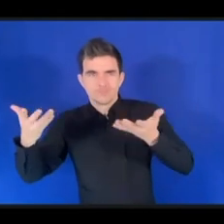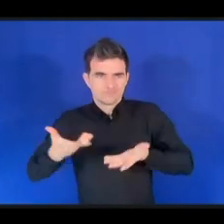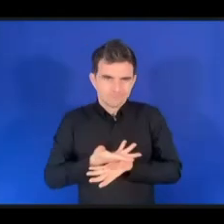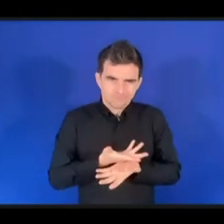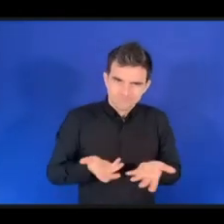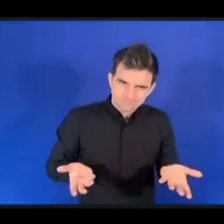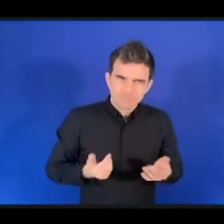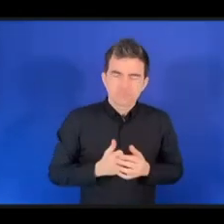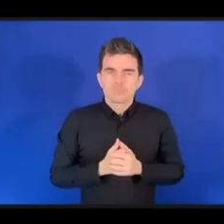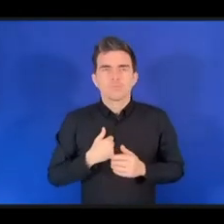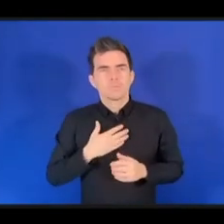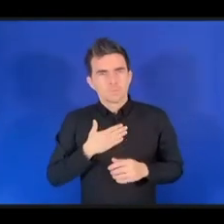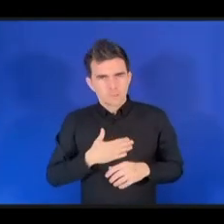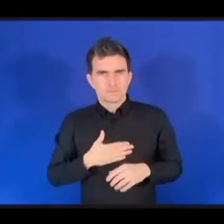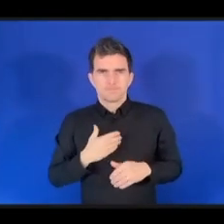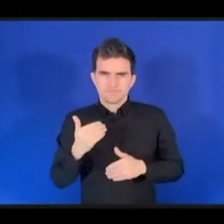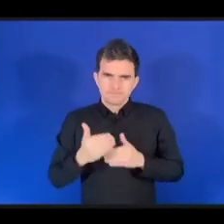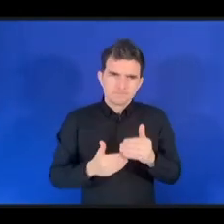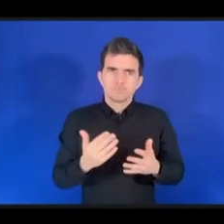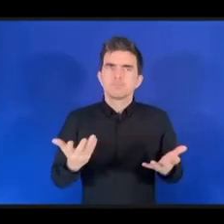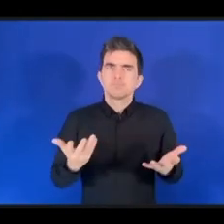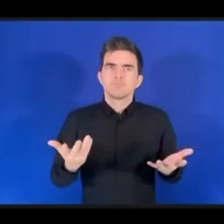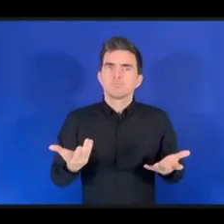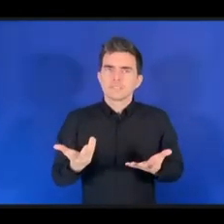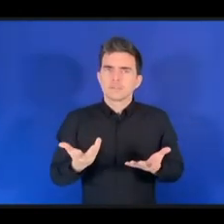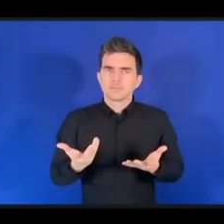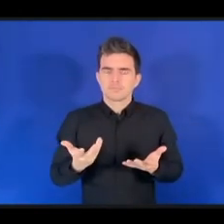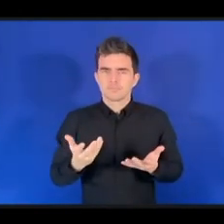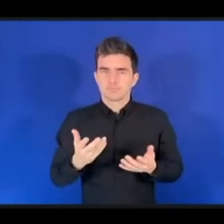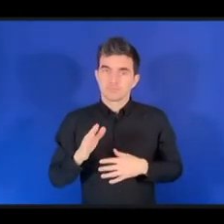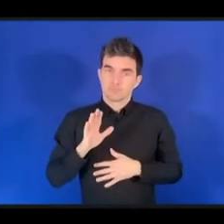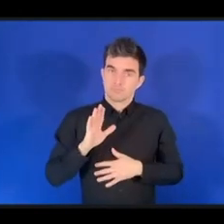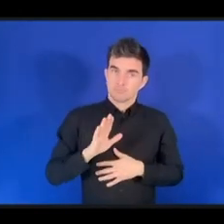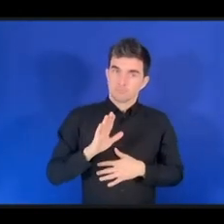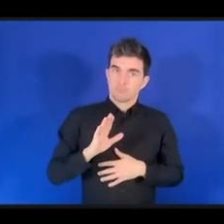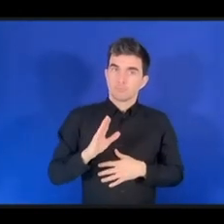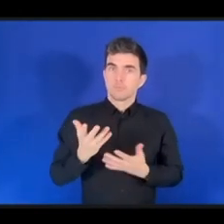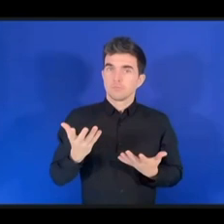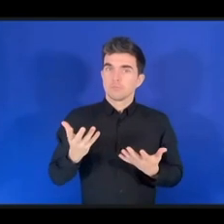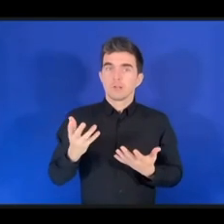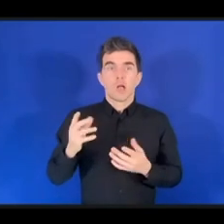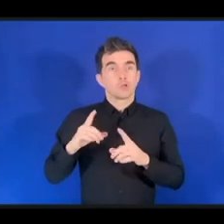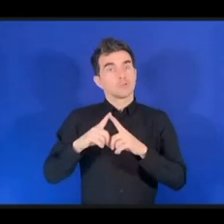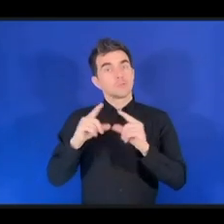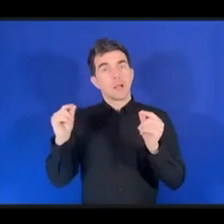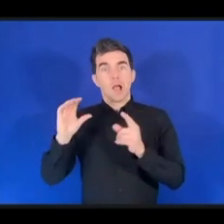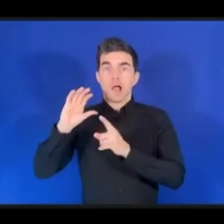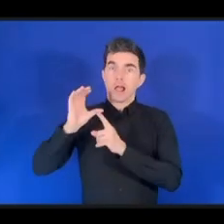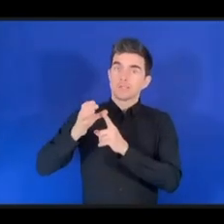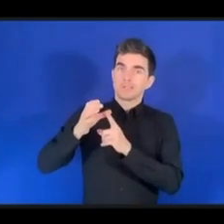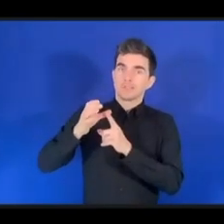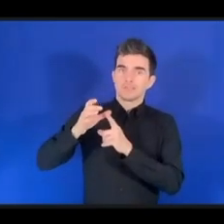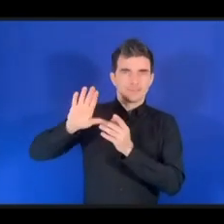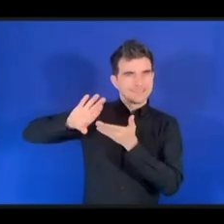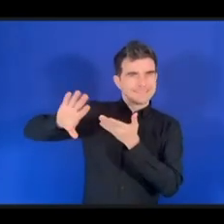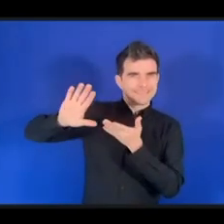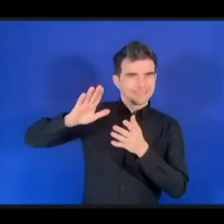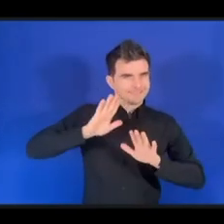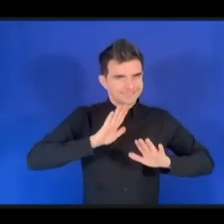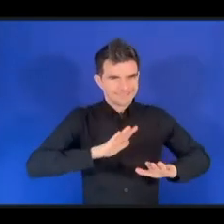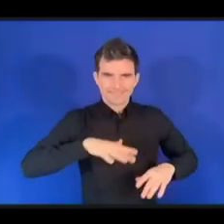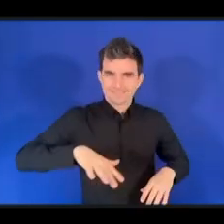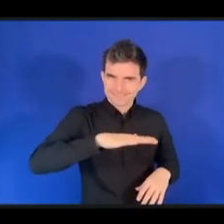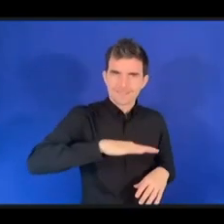присутствие организаций, которые продвигают японскую еду, японскую культуру и туризм на весь мир. Мы